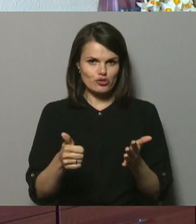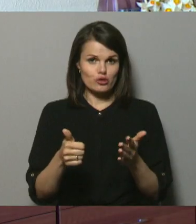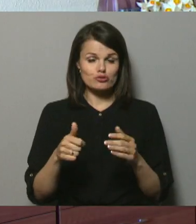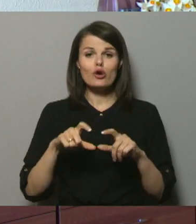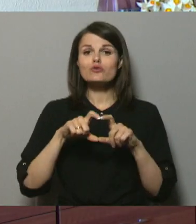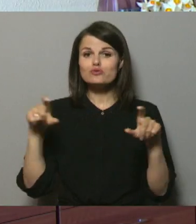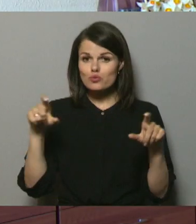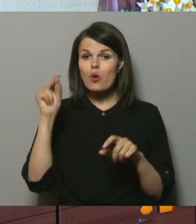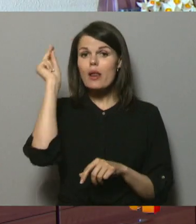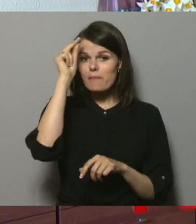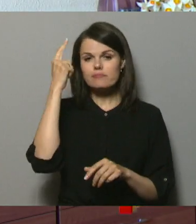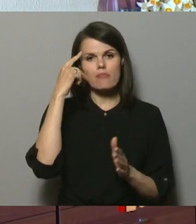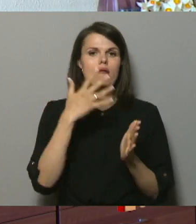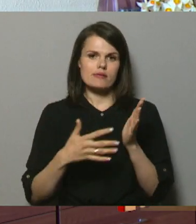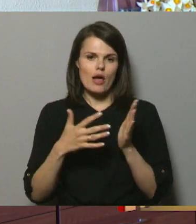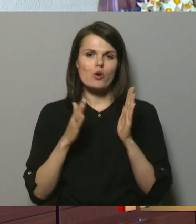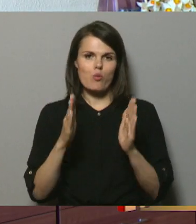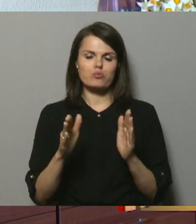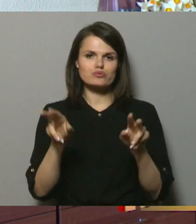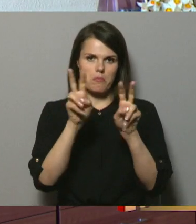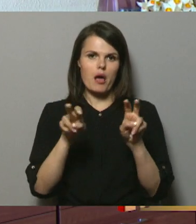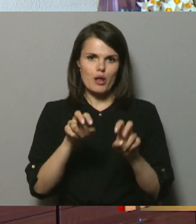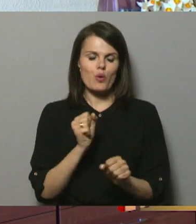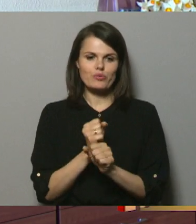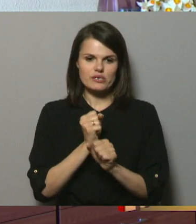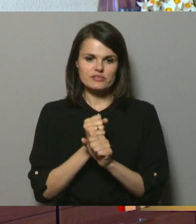Skolā mācoties ir jārēķinās, ka būs pārbaudas darbi.